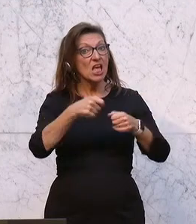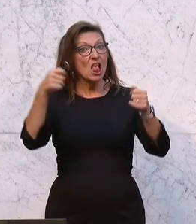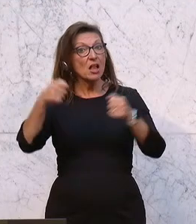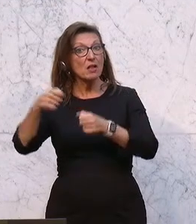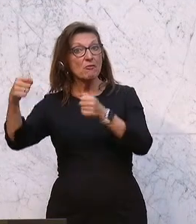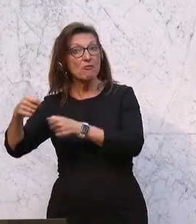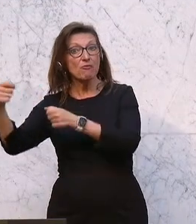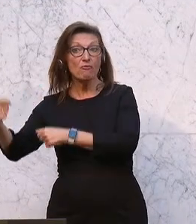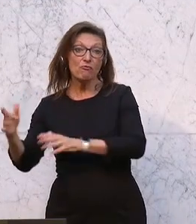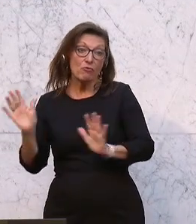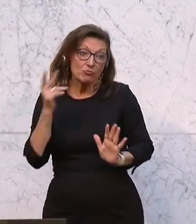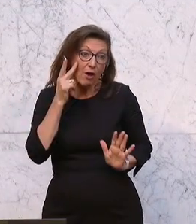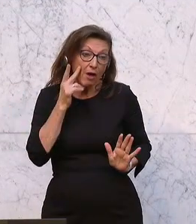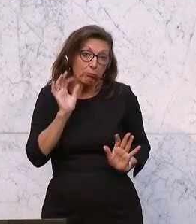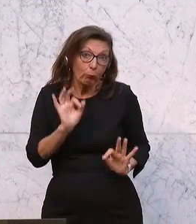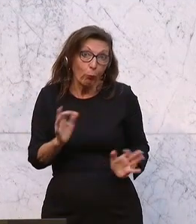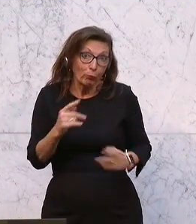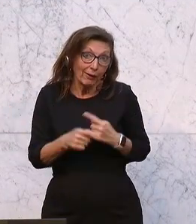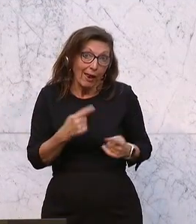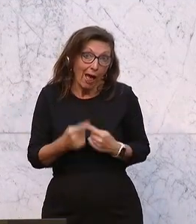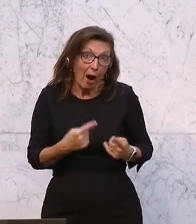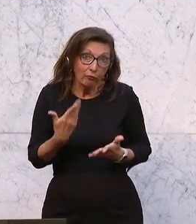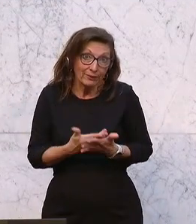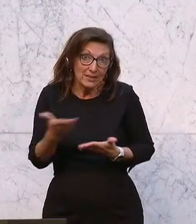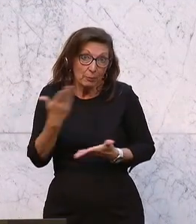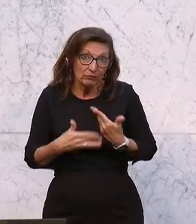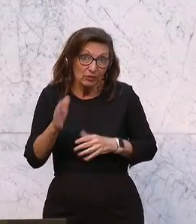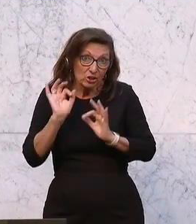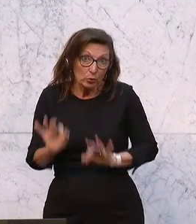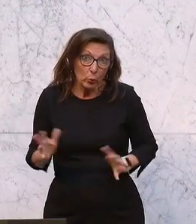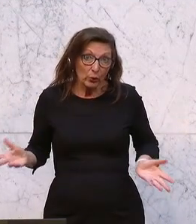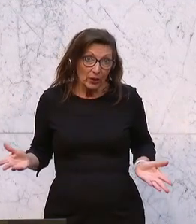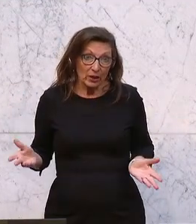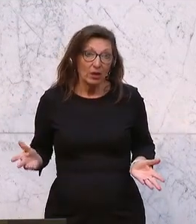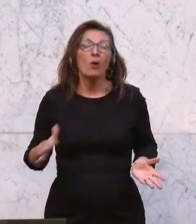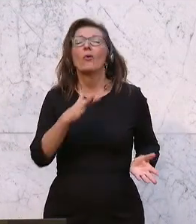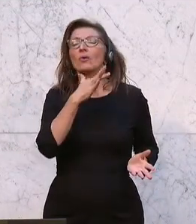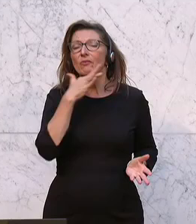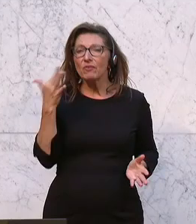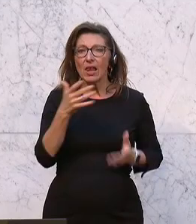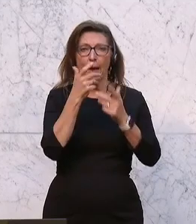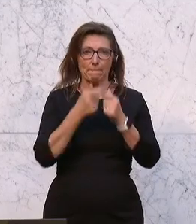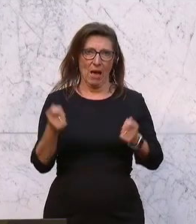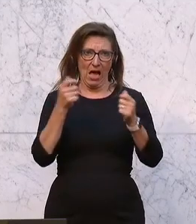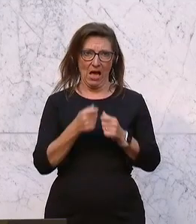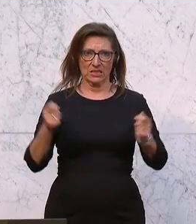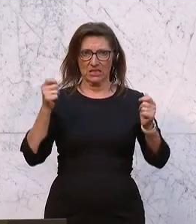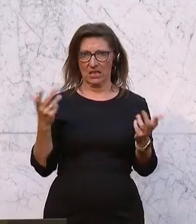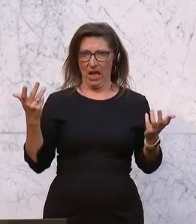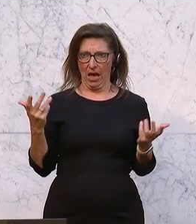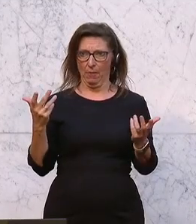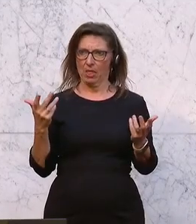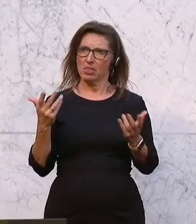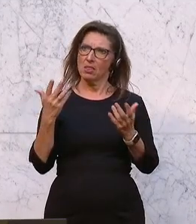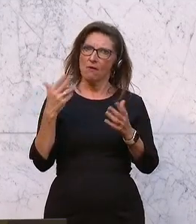Sonst war die Konjunktur nicht so gut gelaufen. Und weil viele Maßnahmen, die noch in der Schleife waren, zu